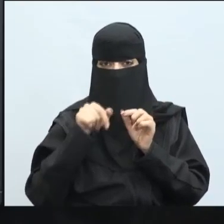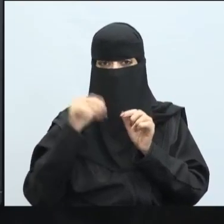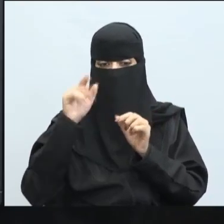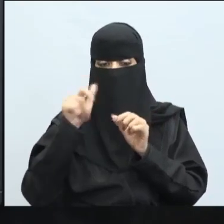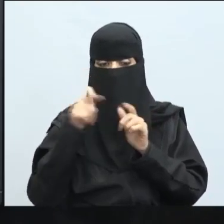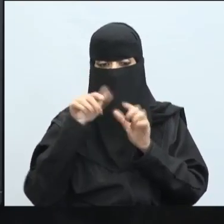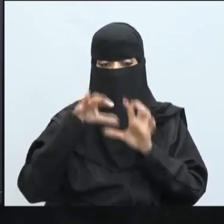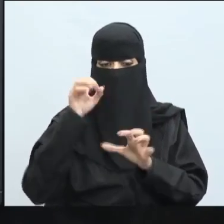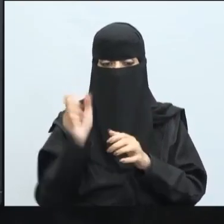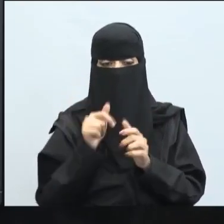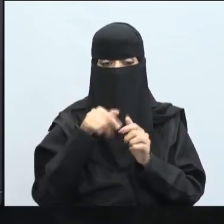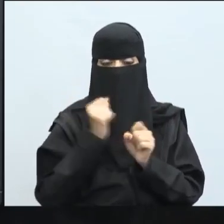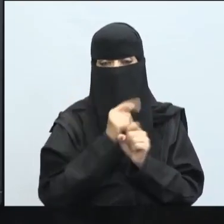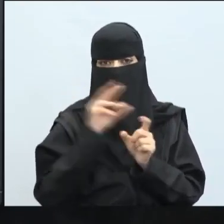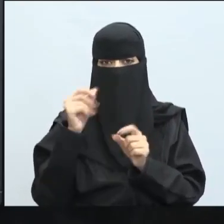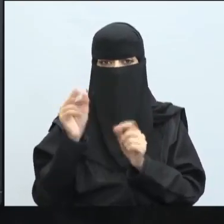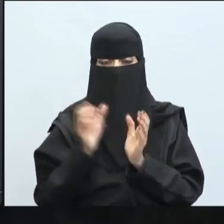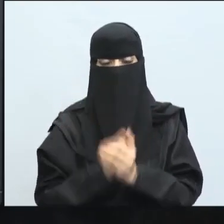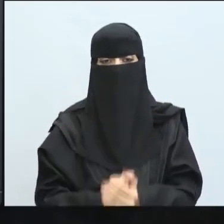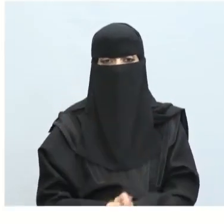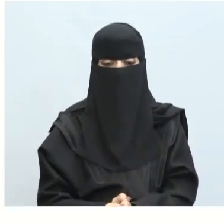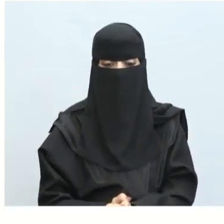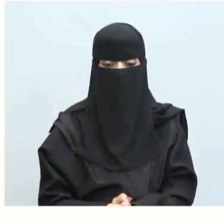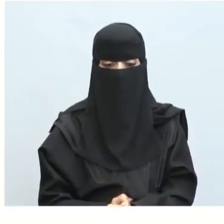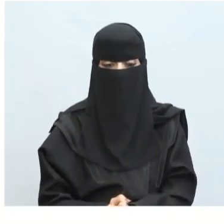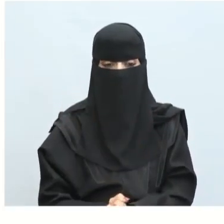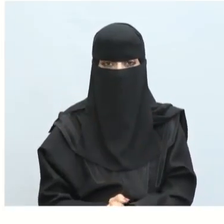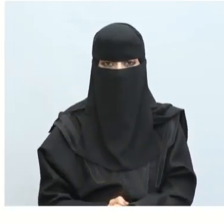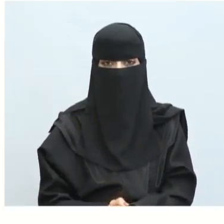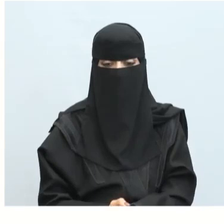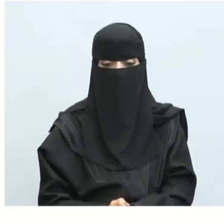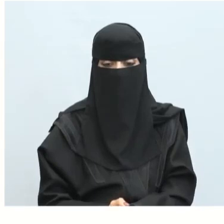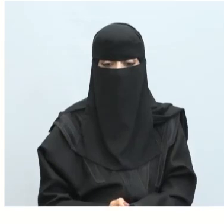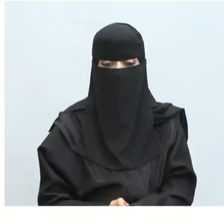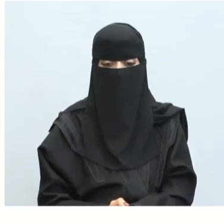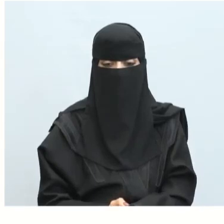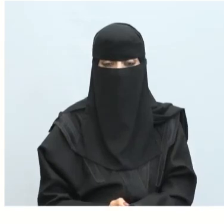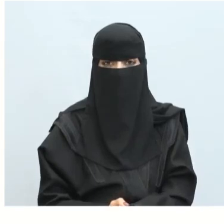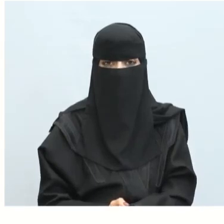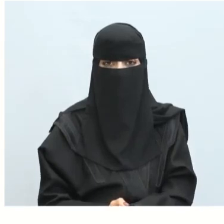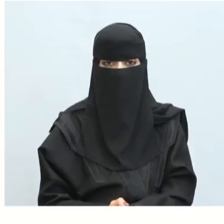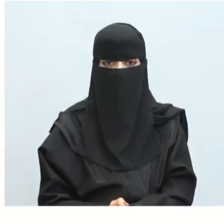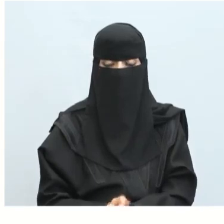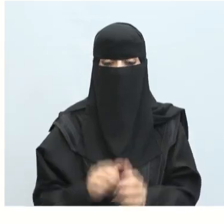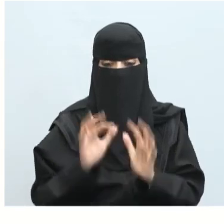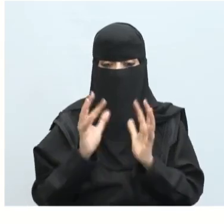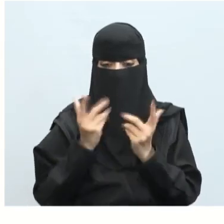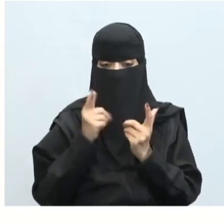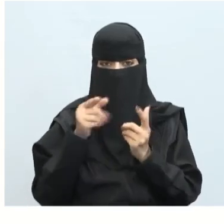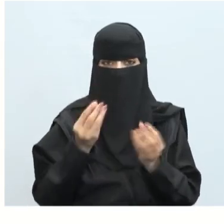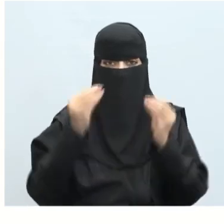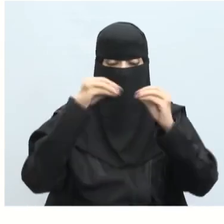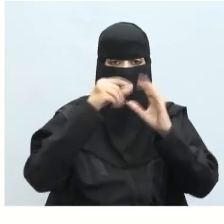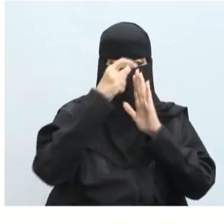يأخذ التطبيق حساسية الأحرف وحساسية حالة الأحرف تمهيد كيف